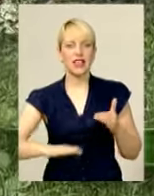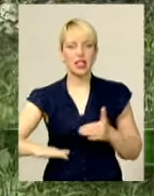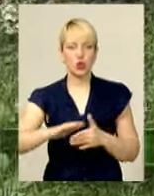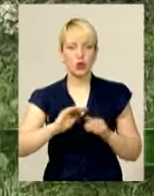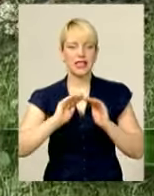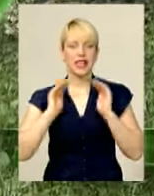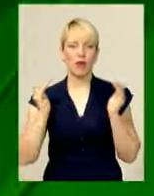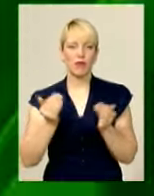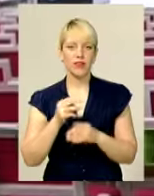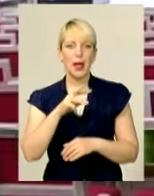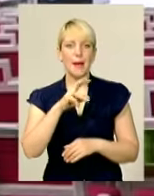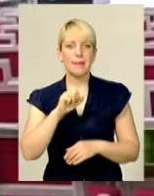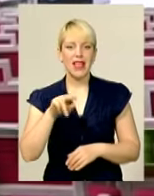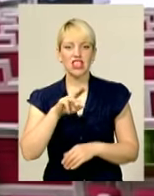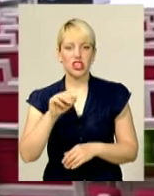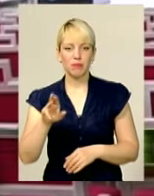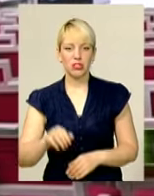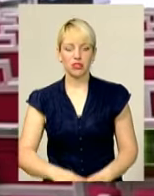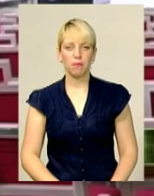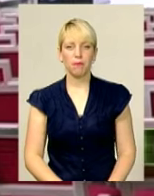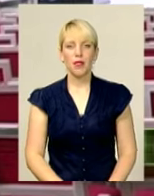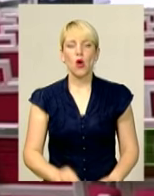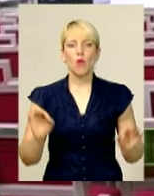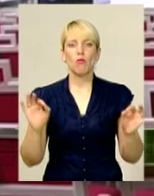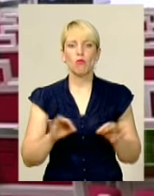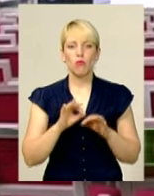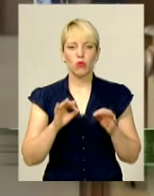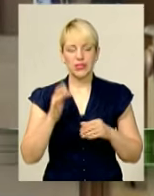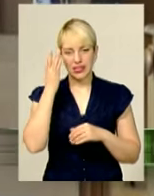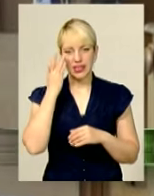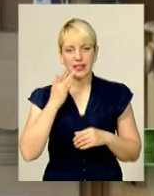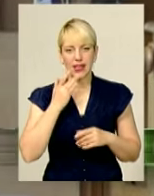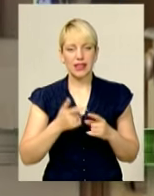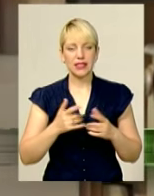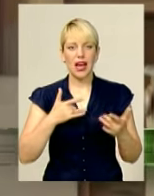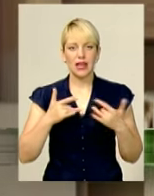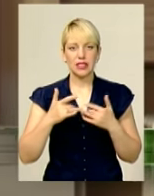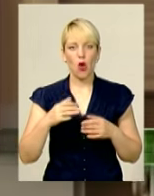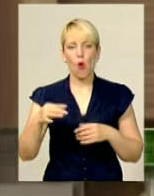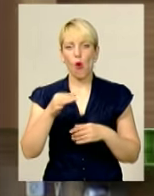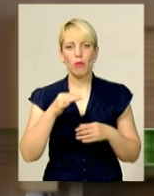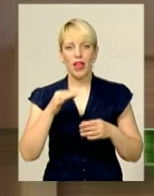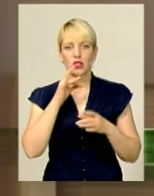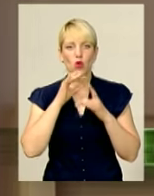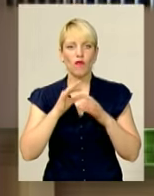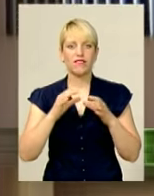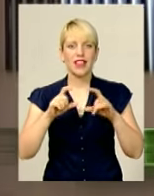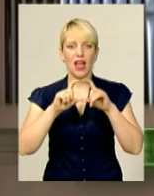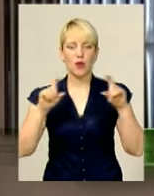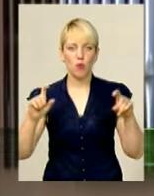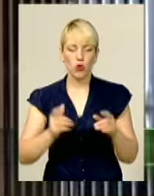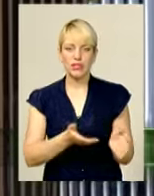Амежибіш. Романтична музика у розпалі літа. Артисти обласної філармонії запрошують на